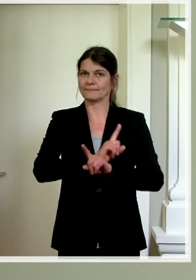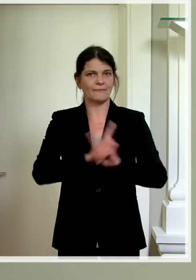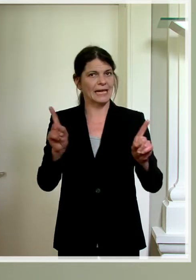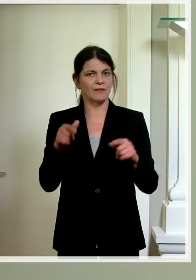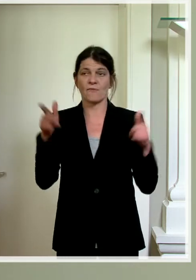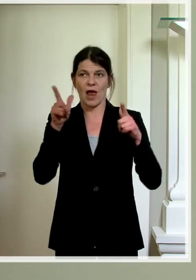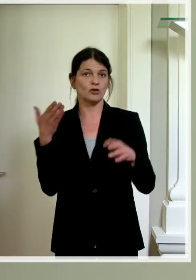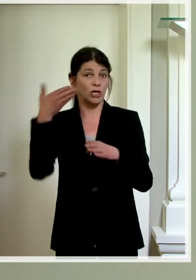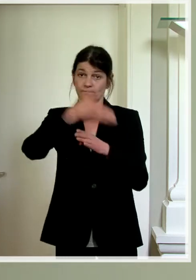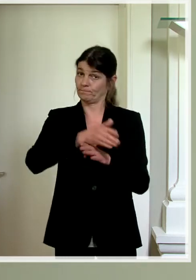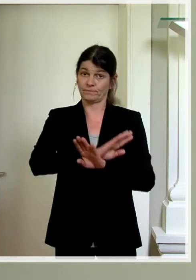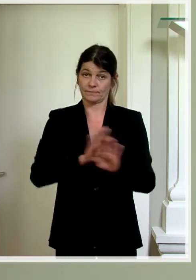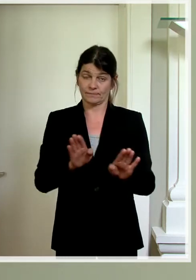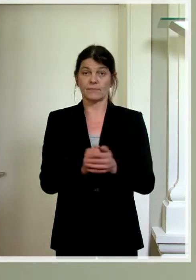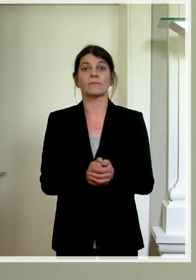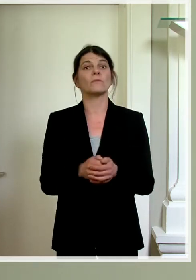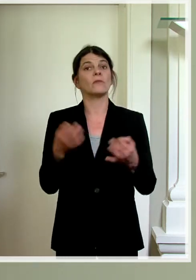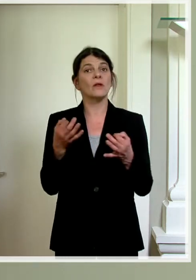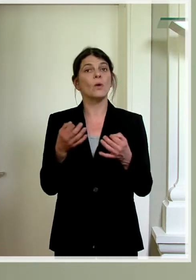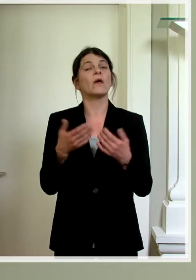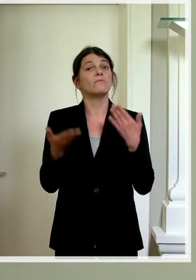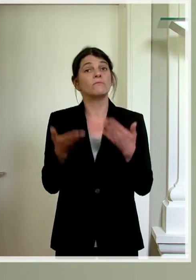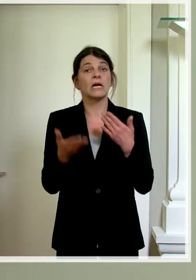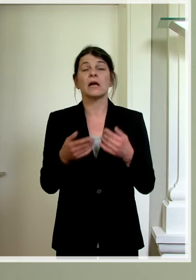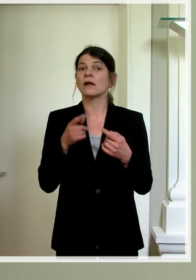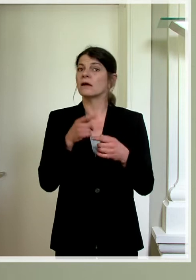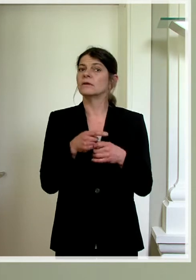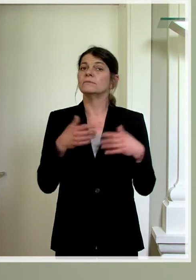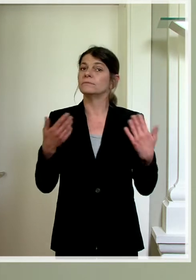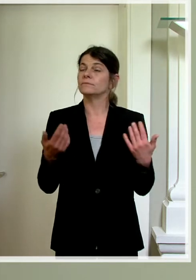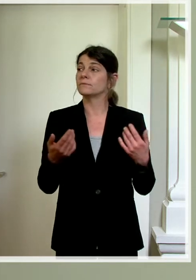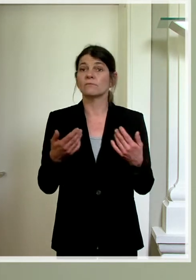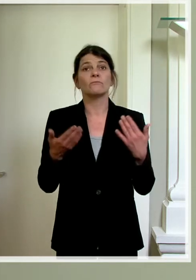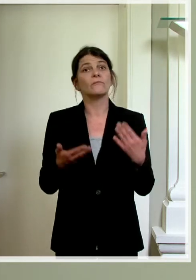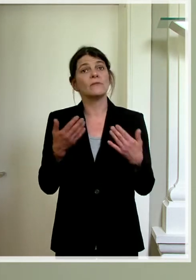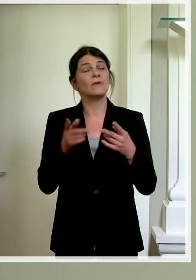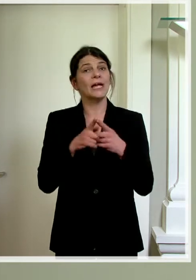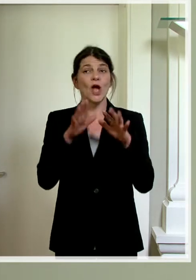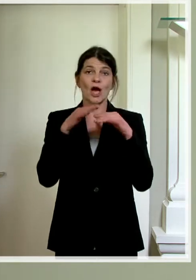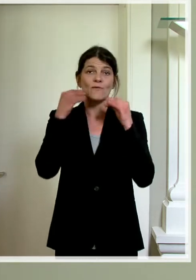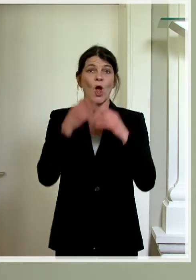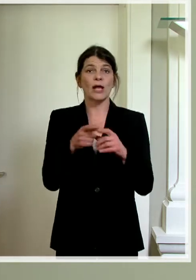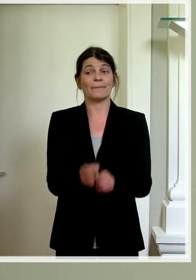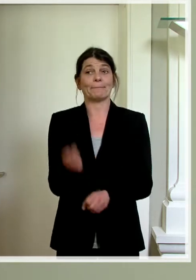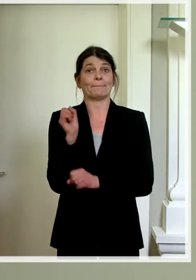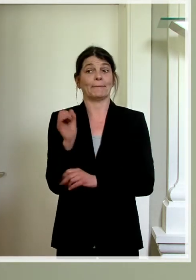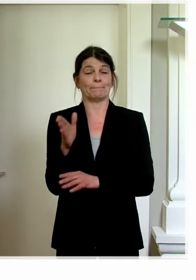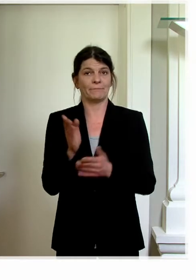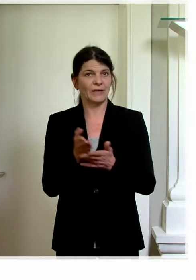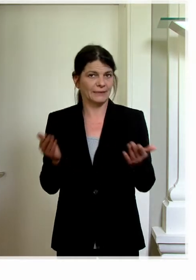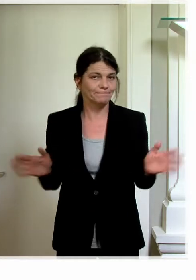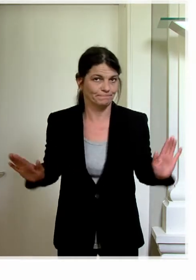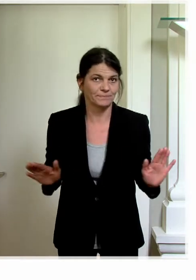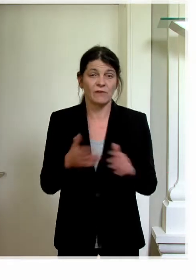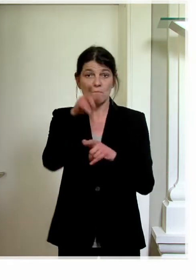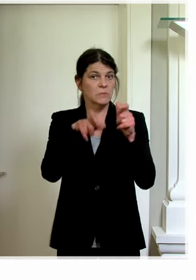zu diesen Veranstaltungen gehen oder gegebenenfalls dann eben mehr oder weniger freundlich hinauskomplimentiert werden. Weil